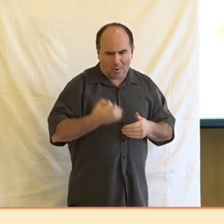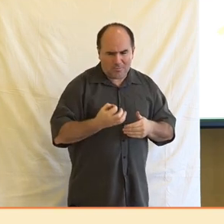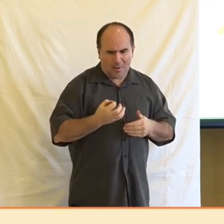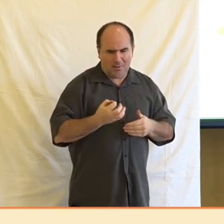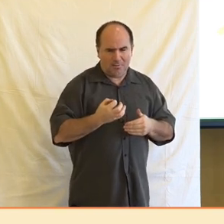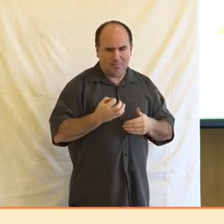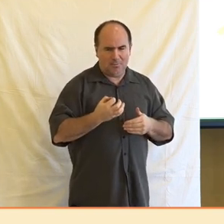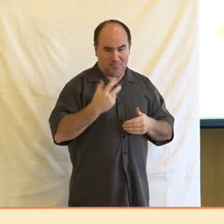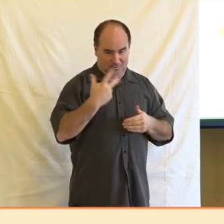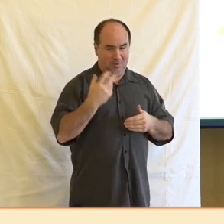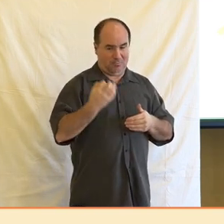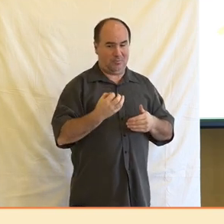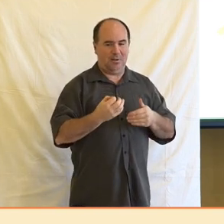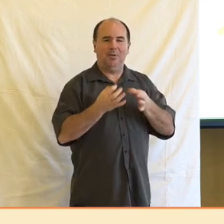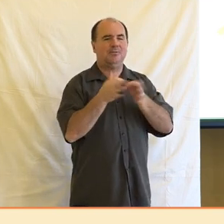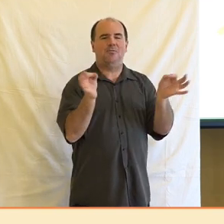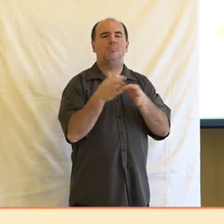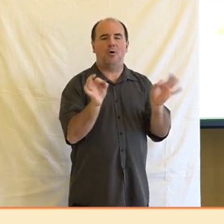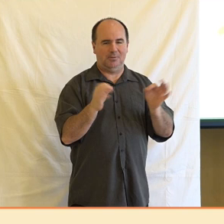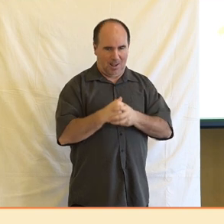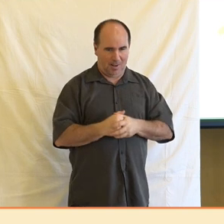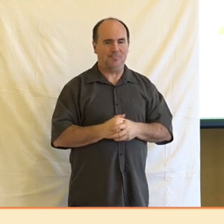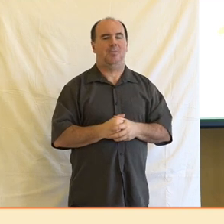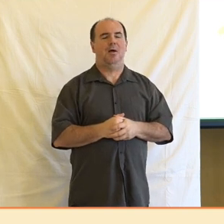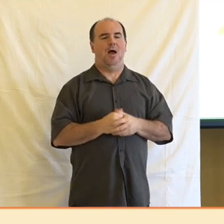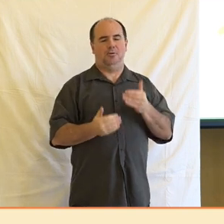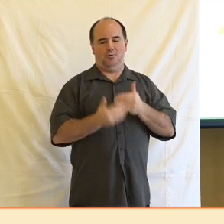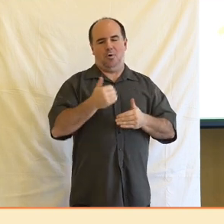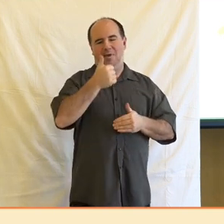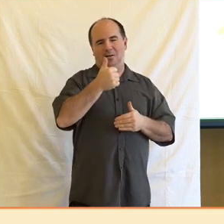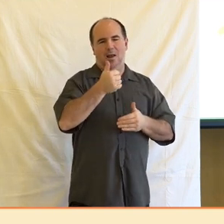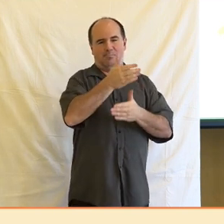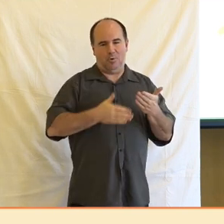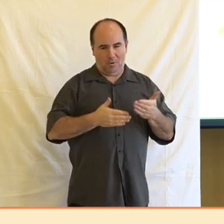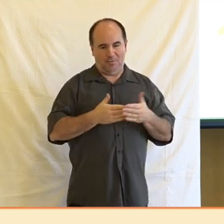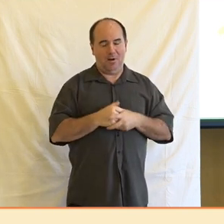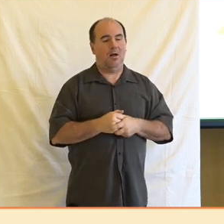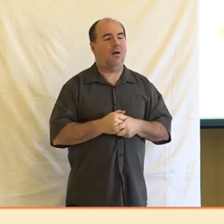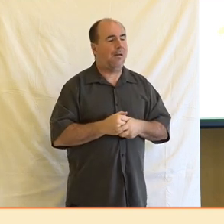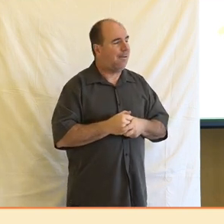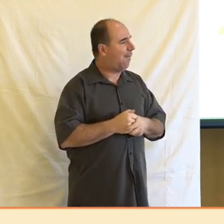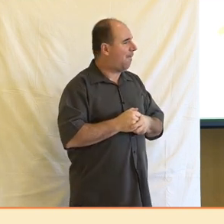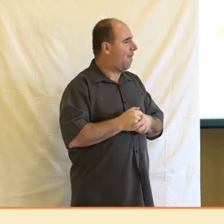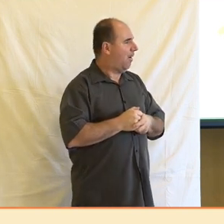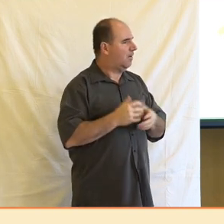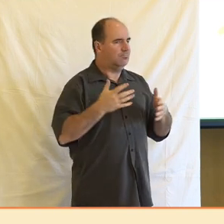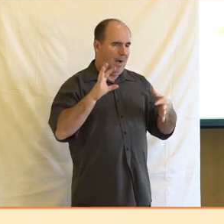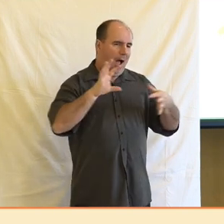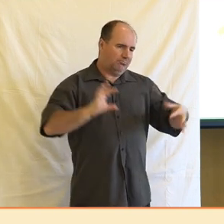další necelá polovina je v nějakém svazku, je zde také velké procento těch,